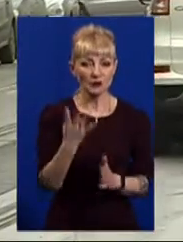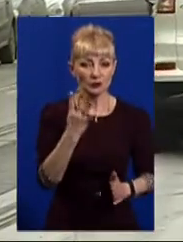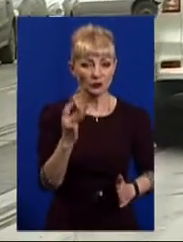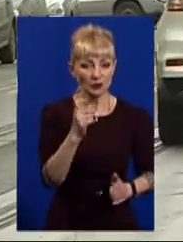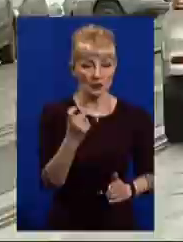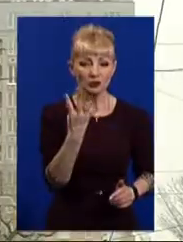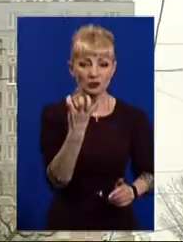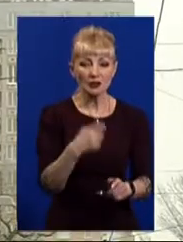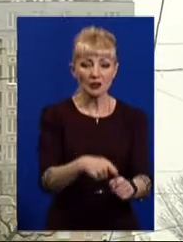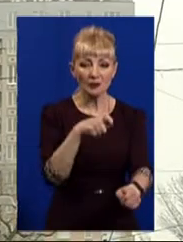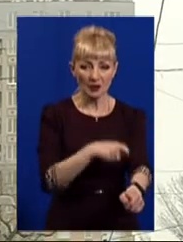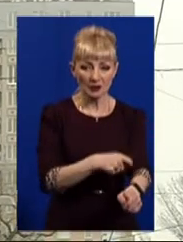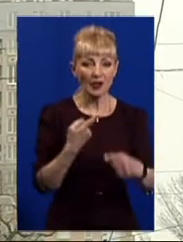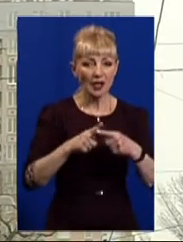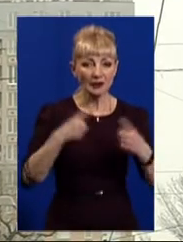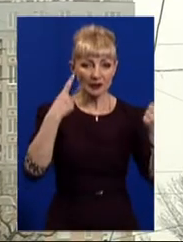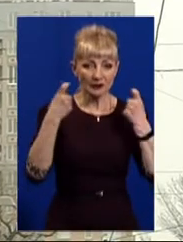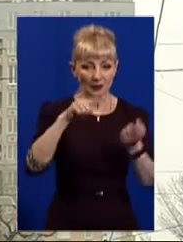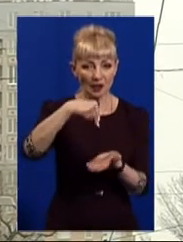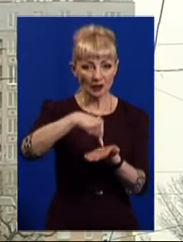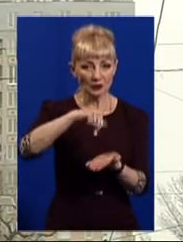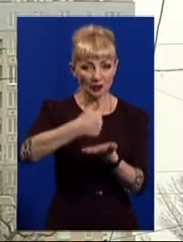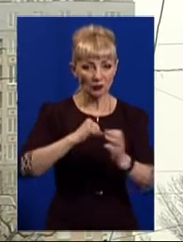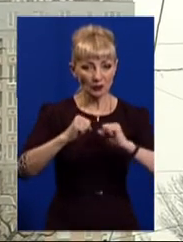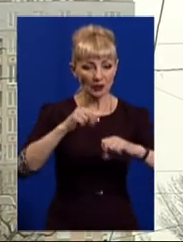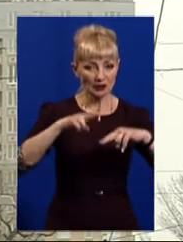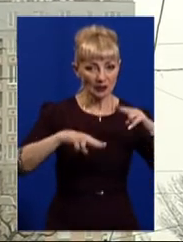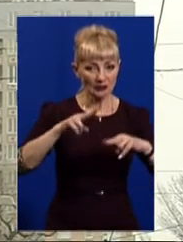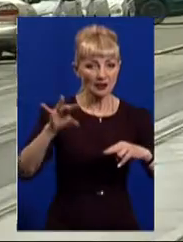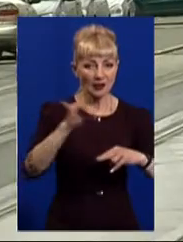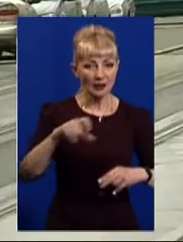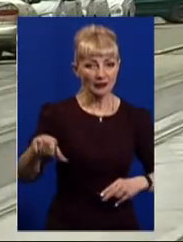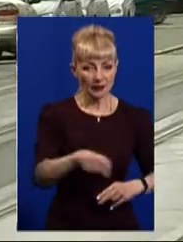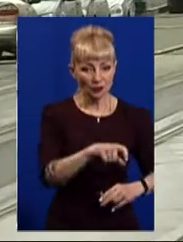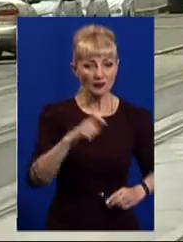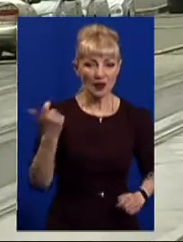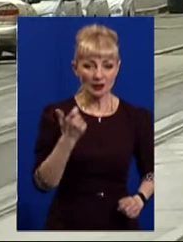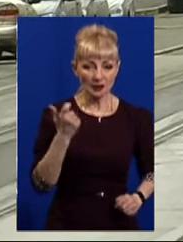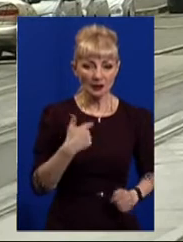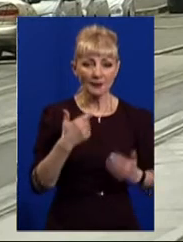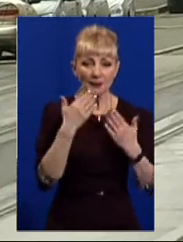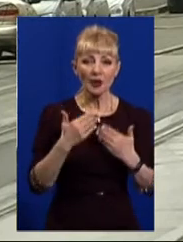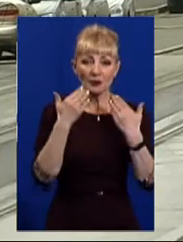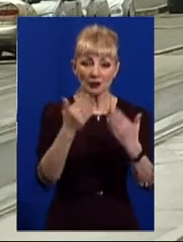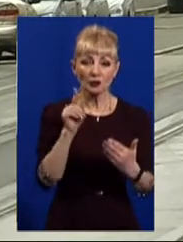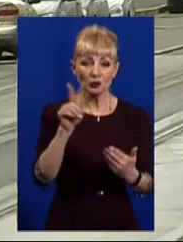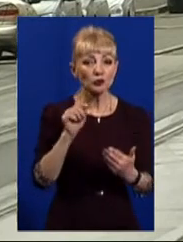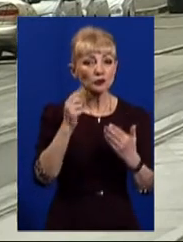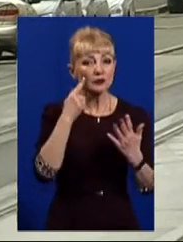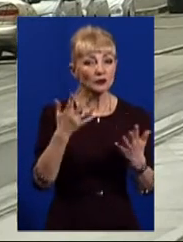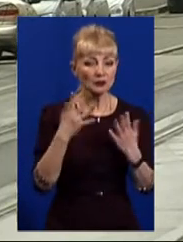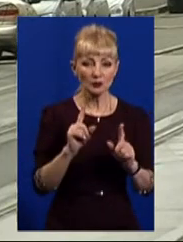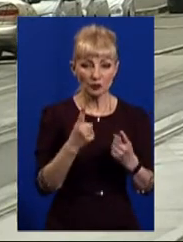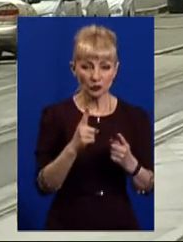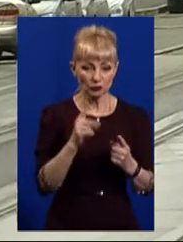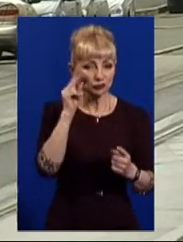Це інформація міського департаменту будівництва та шляхового господарства. Ми звернулись туди, щоб дізнатися, чому дата відкриття проспекту